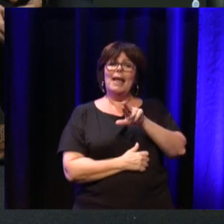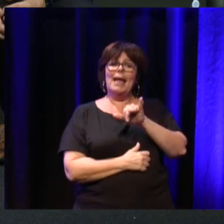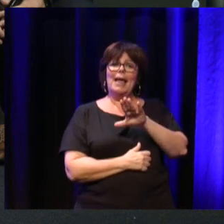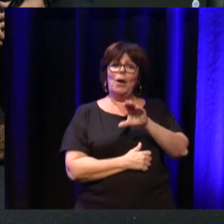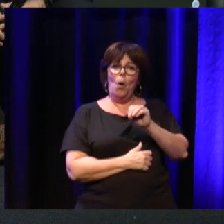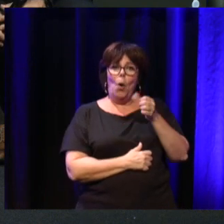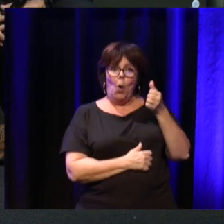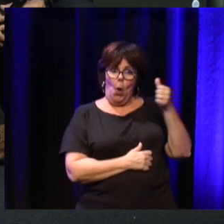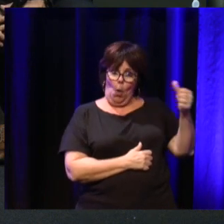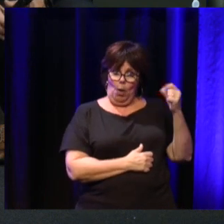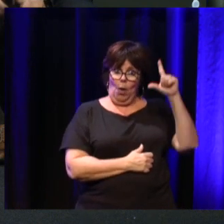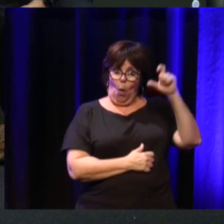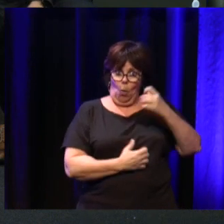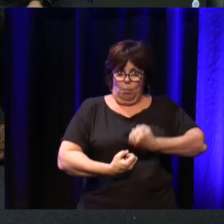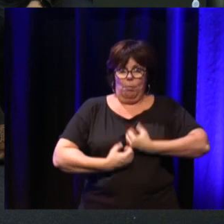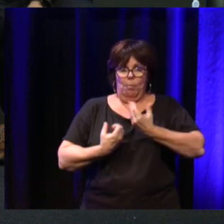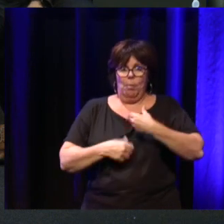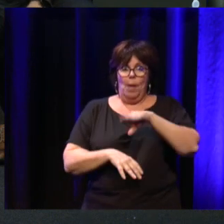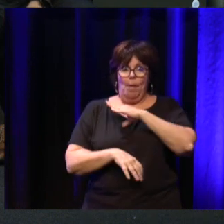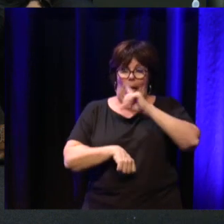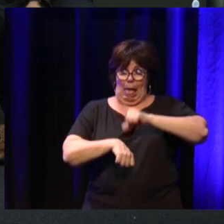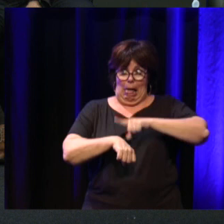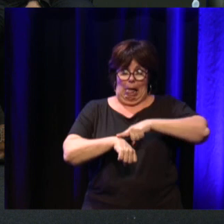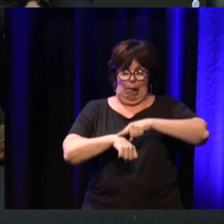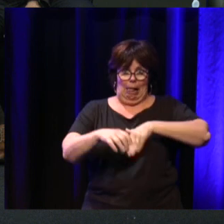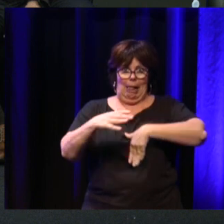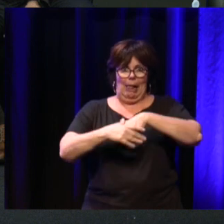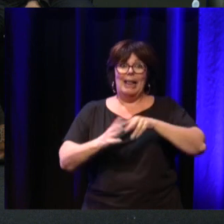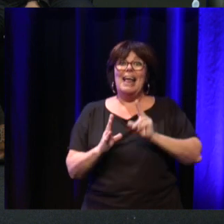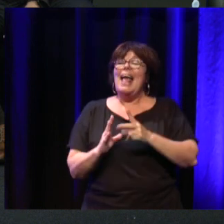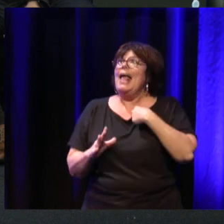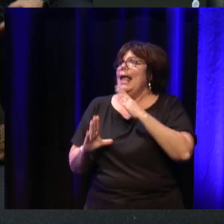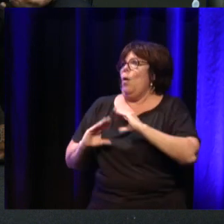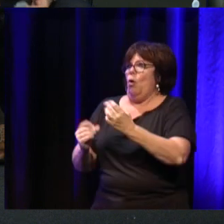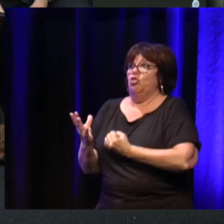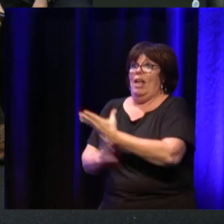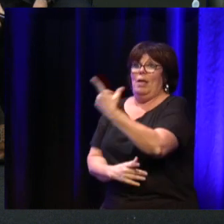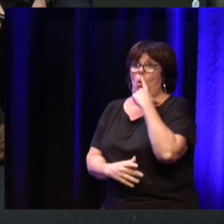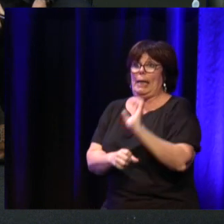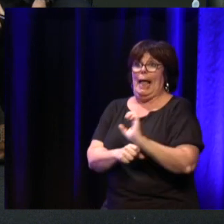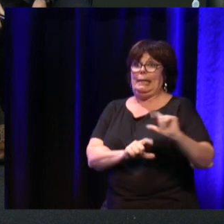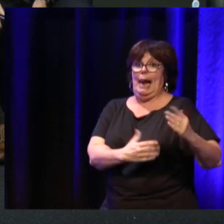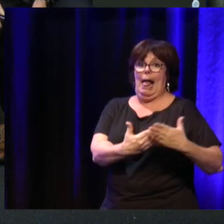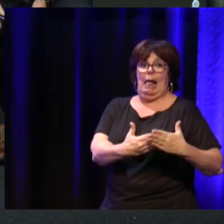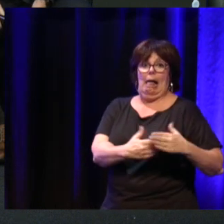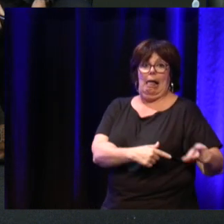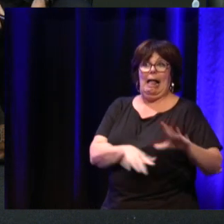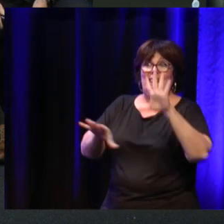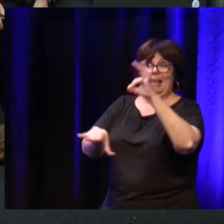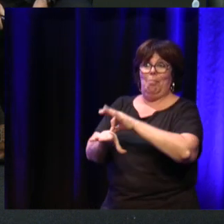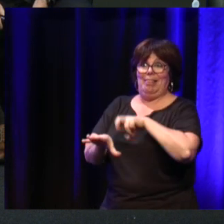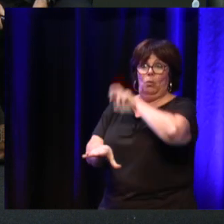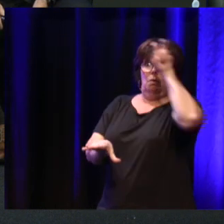contraint par son train. Concrètement, j'ai un taxi dans dix minutes. Et puis ensuite, on entendra Jean-Louis Duflou,